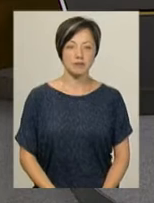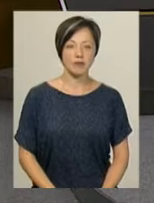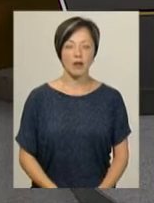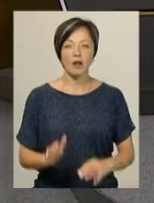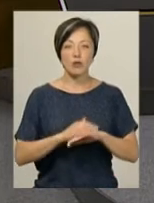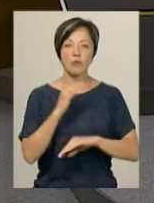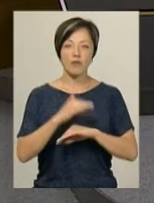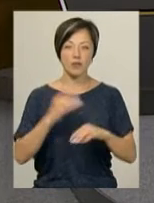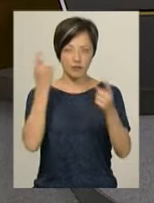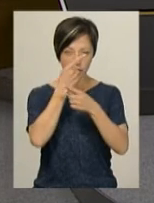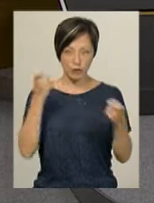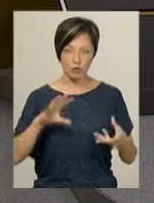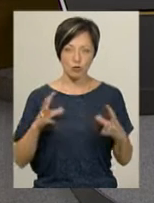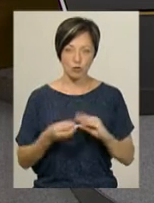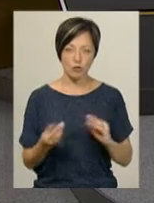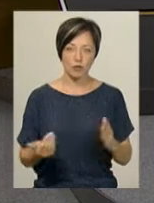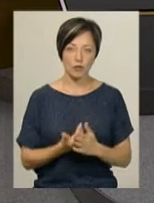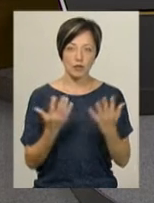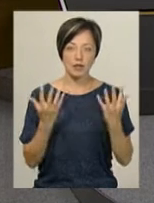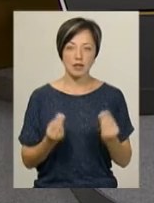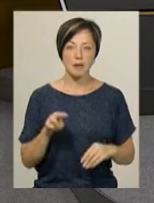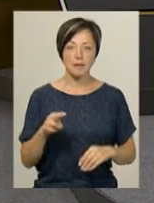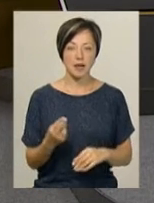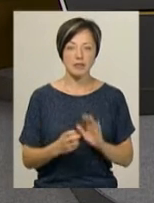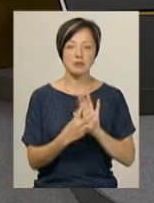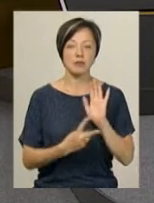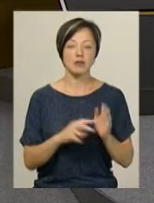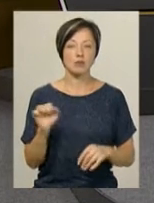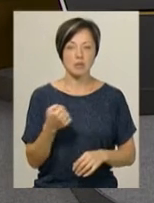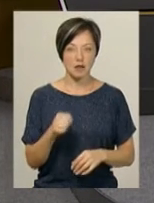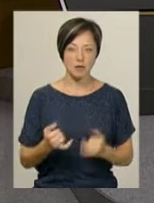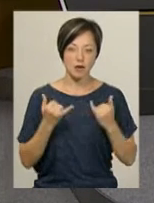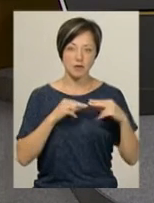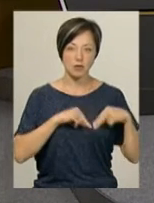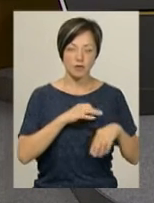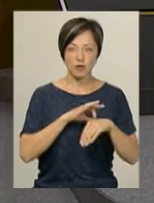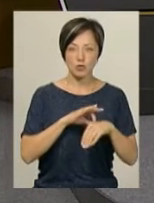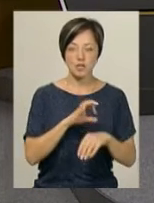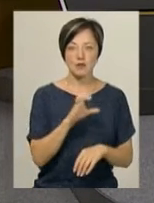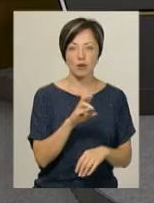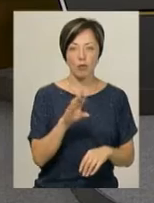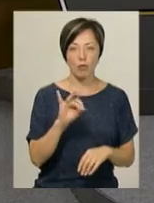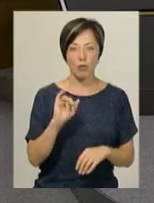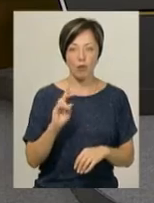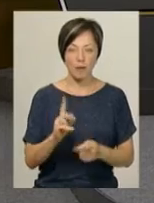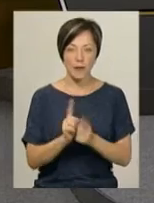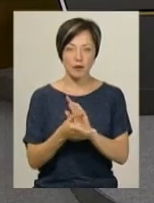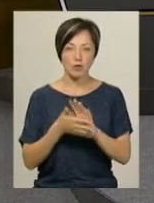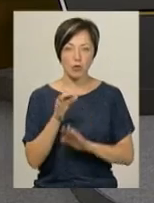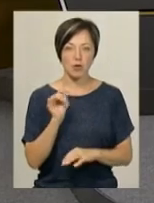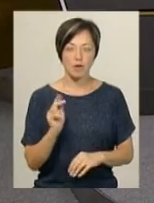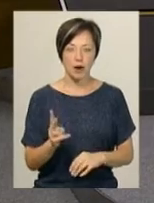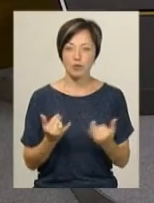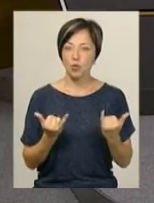Доброго вечора! В ефірі підсумковий інформаційний випуск п'ятниці 17 серпня. Студії ведуча Світлана Поробок, диктор жестової мови Ольга